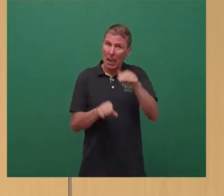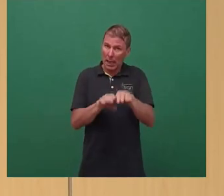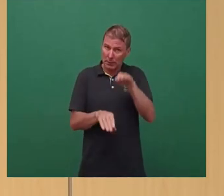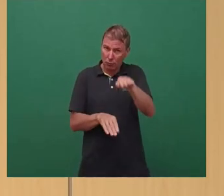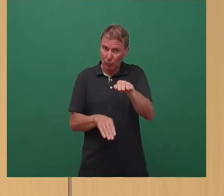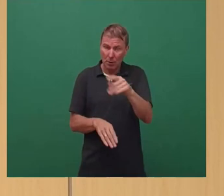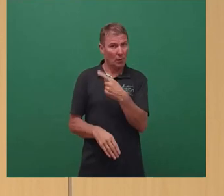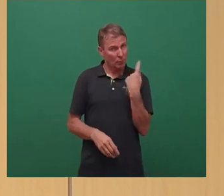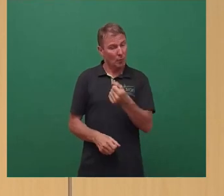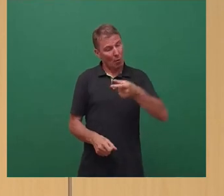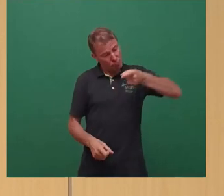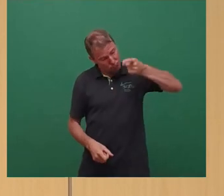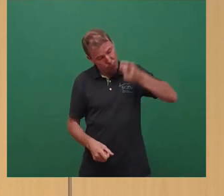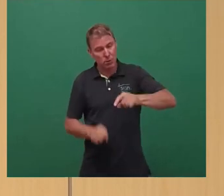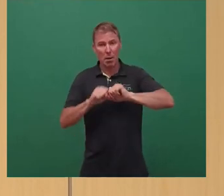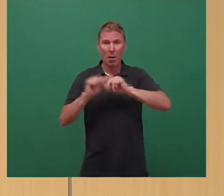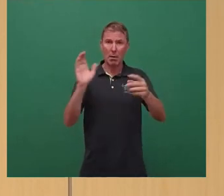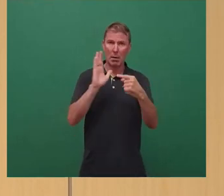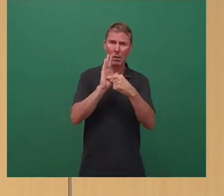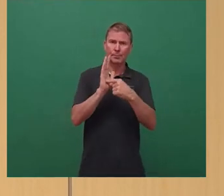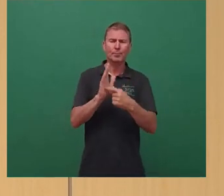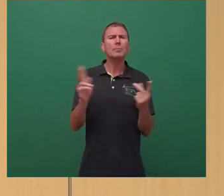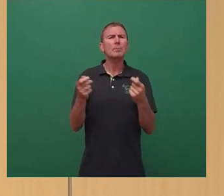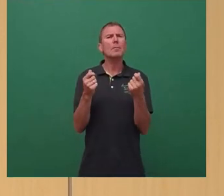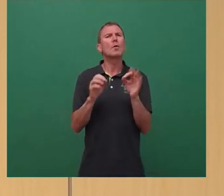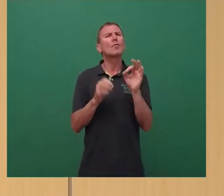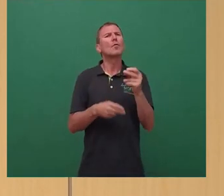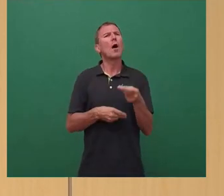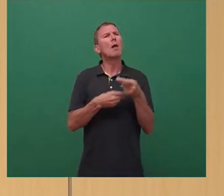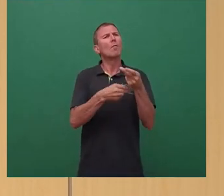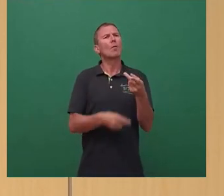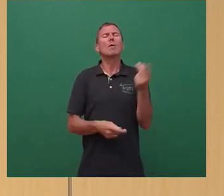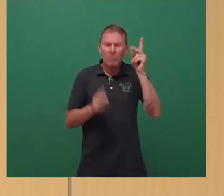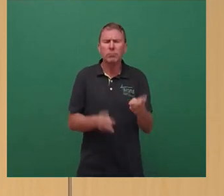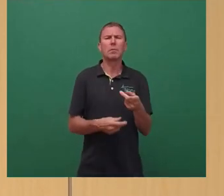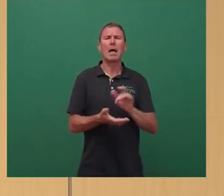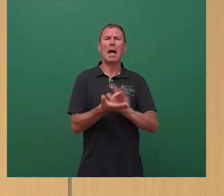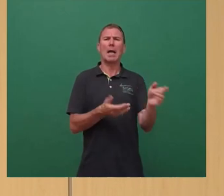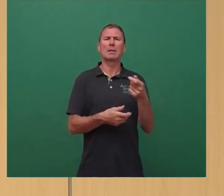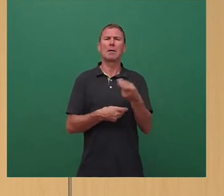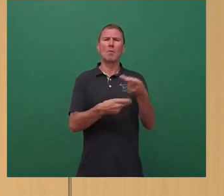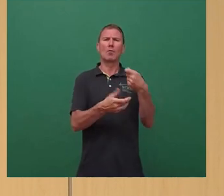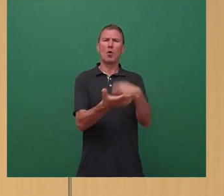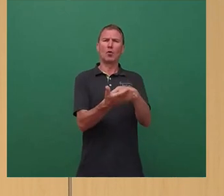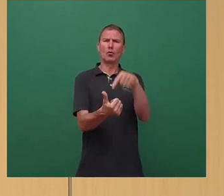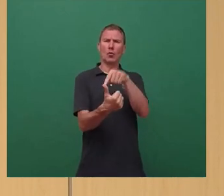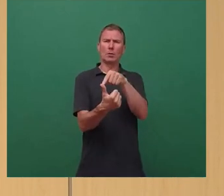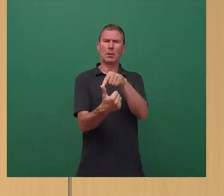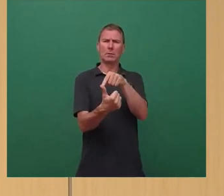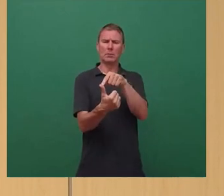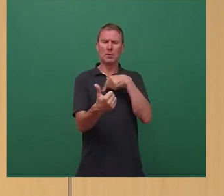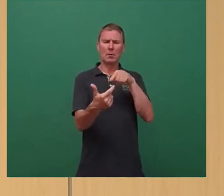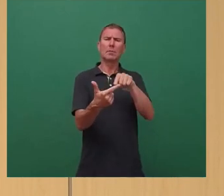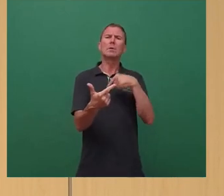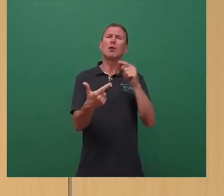mal klarstellen, was sind die wirklichen Kosten für die Beförderung, was sind die Kosten für die Beförderung und was ist das, was wir